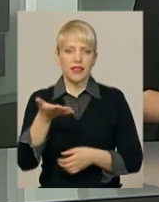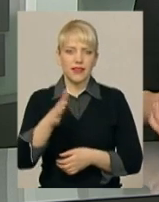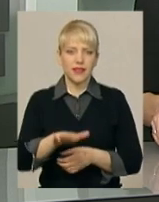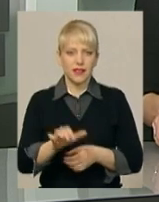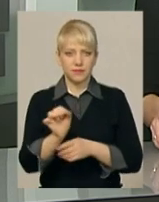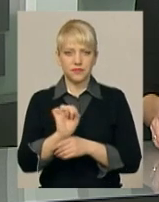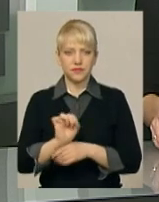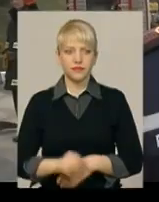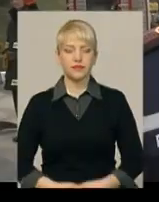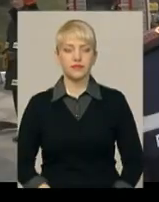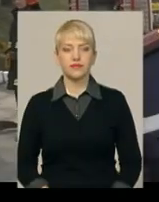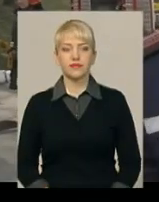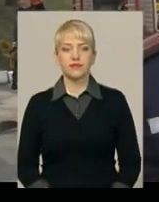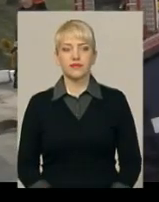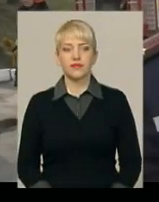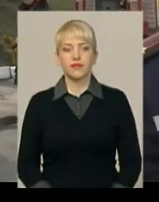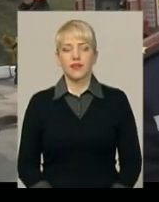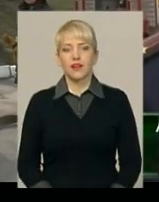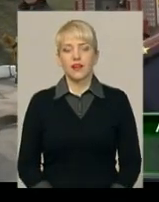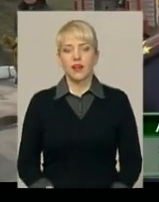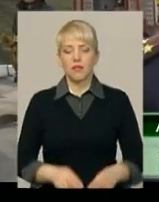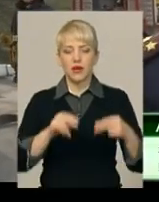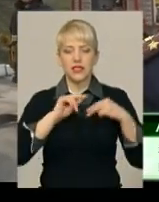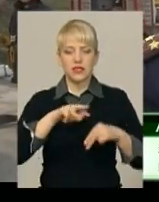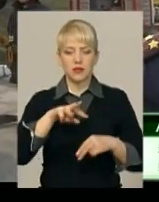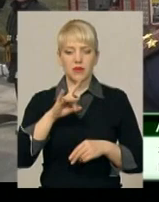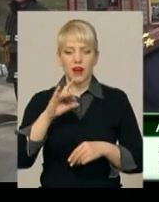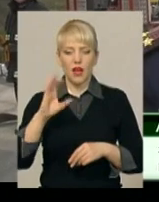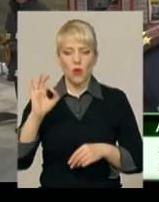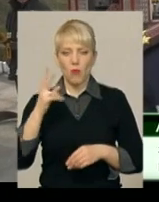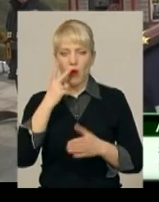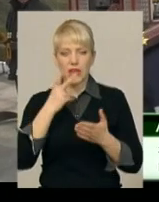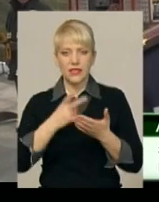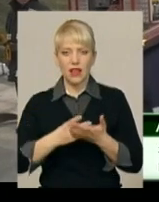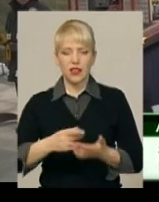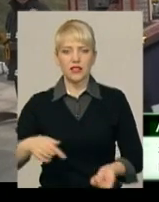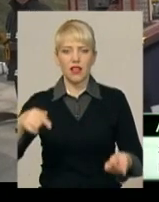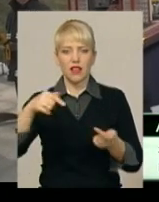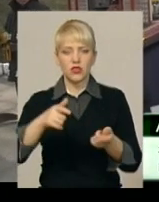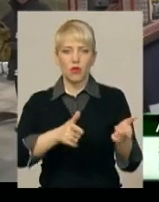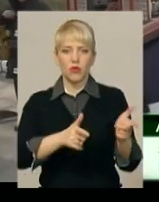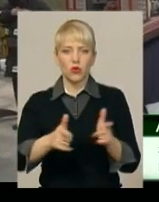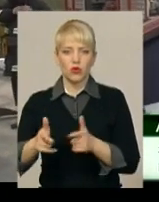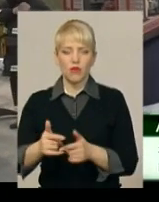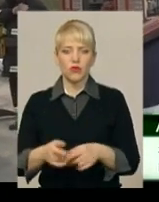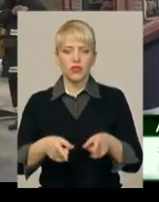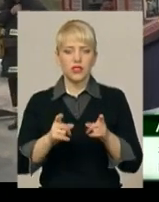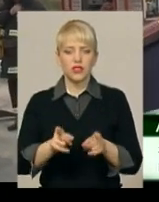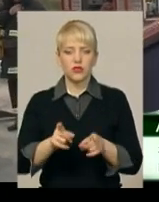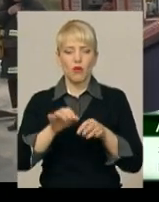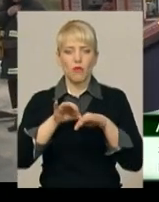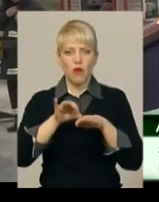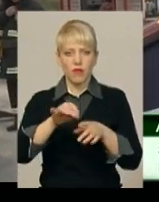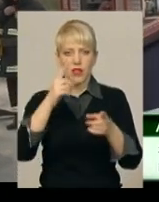техніки. Працівники РЕМО показали належну підготовку, вони дійсно провели оповіщення